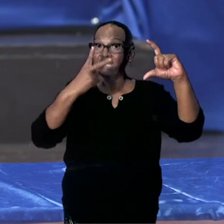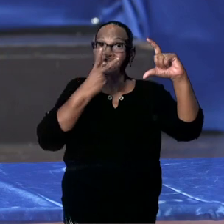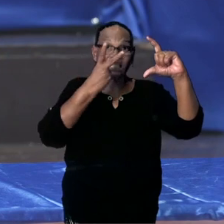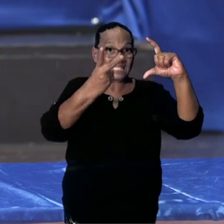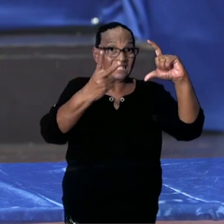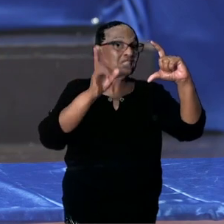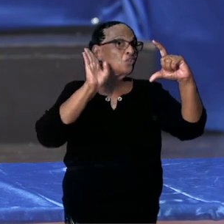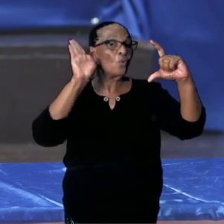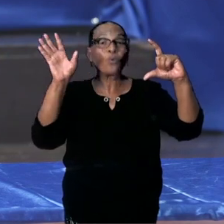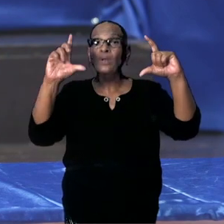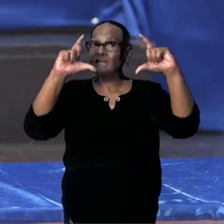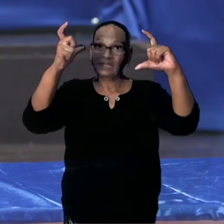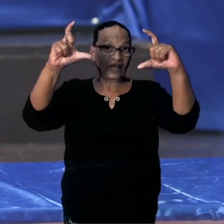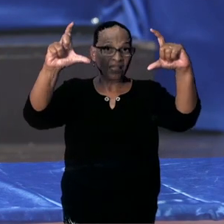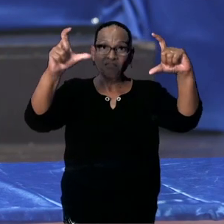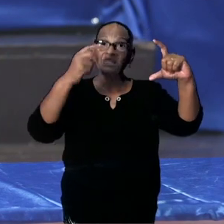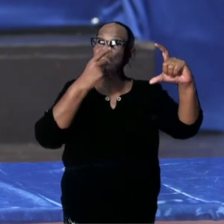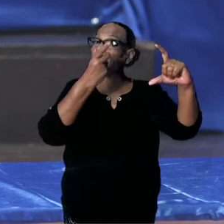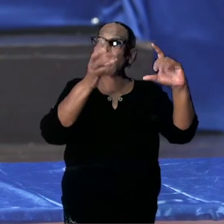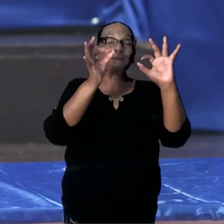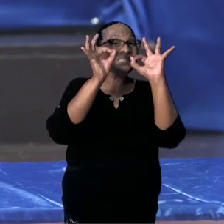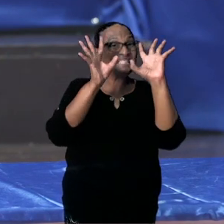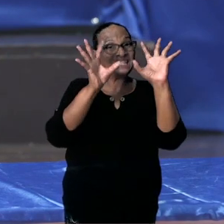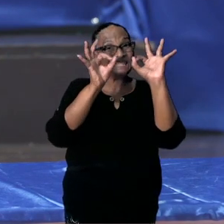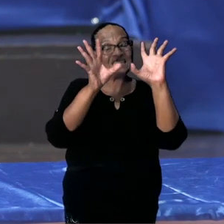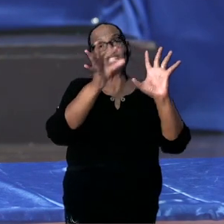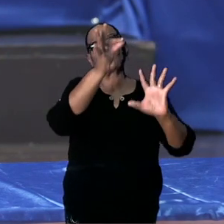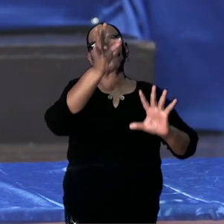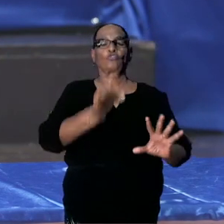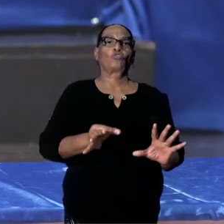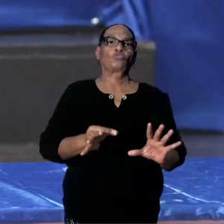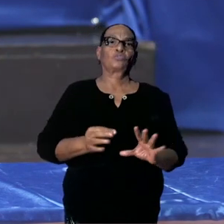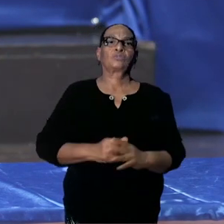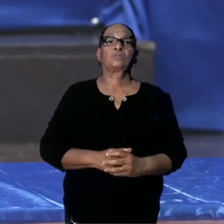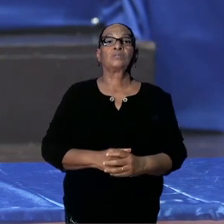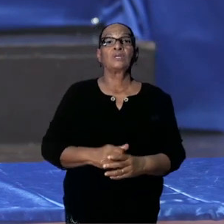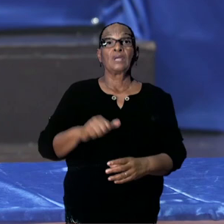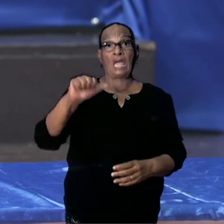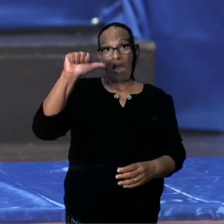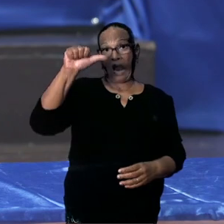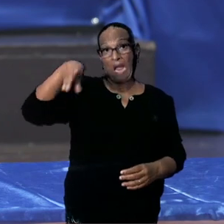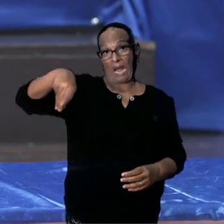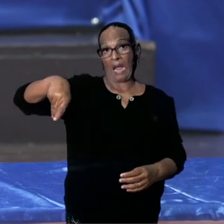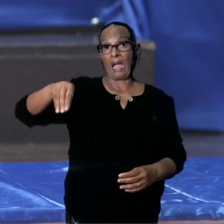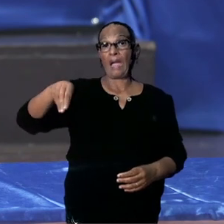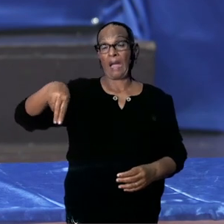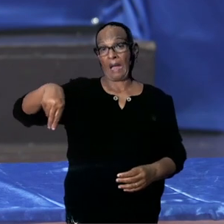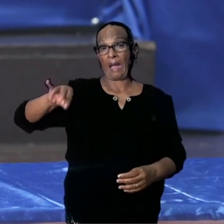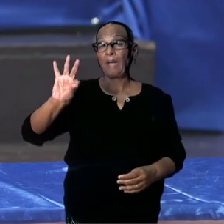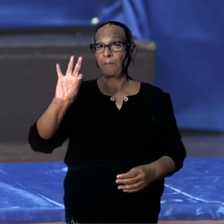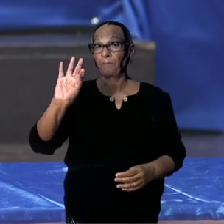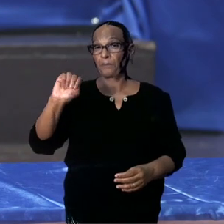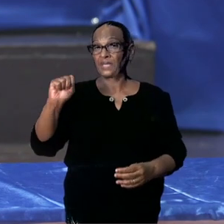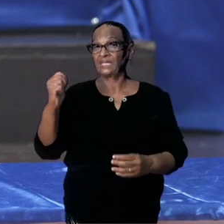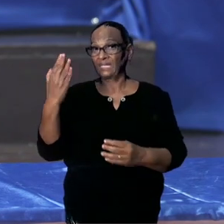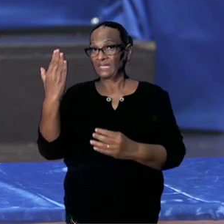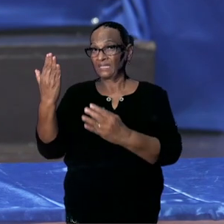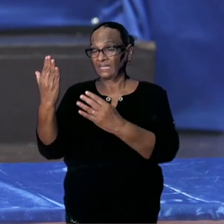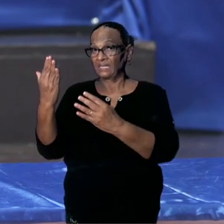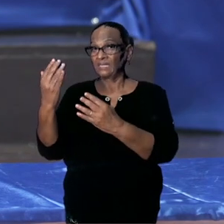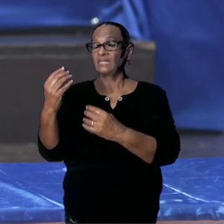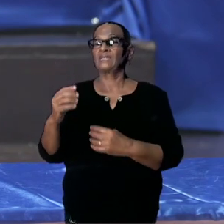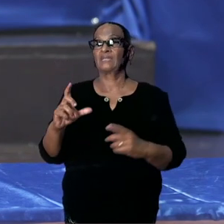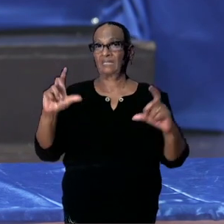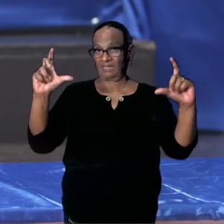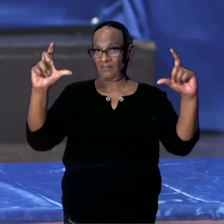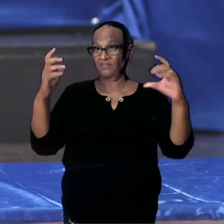Oké. We zijn er wel dus via Appenti live. Dat gaat wel goed. Ja. Minister. Ja. Oké.